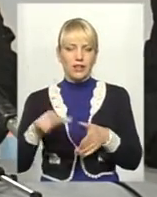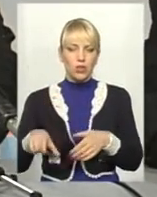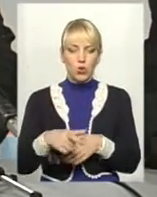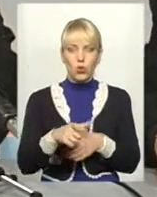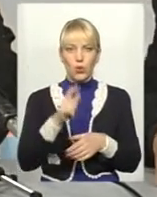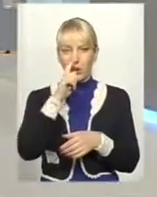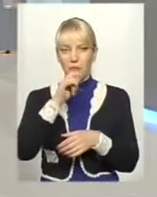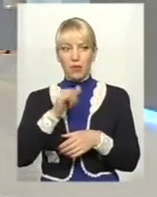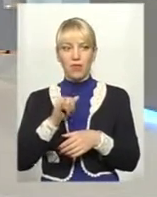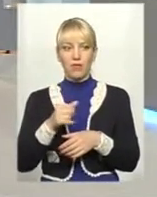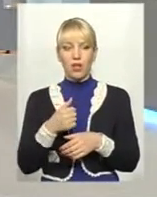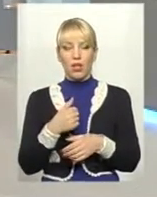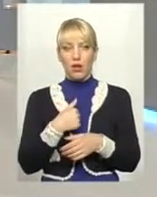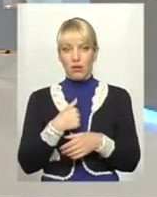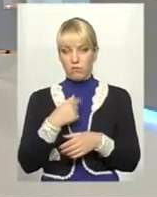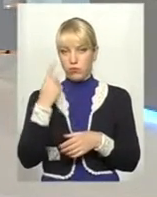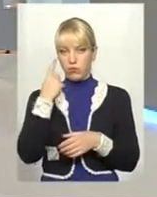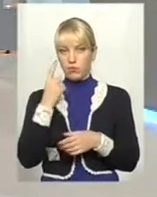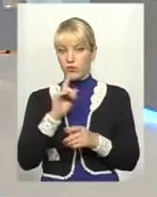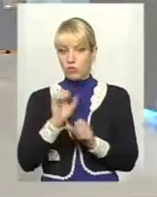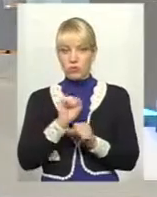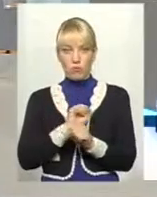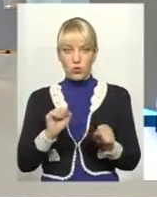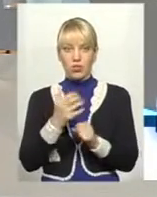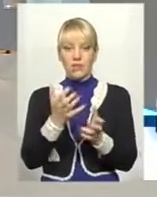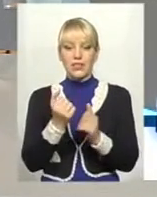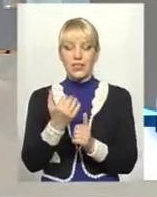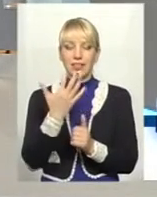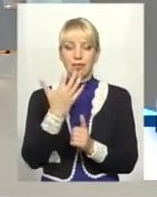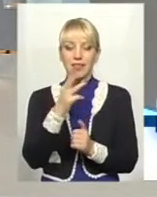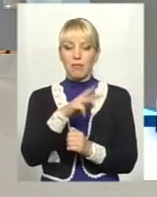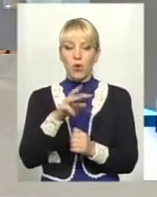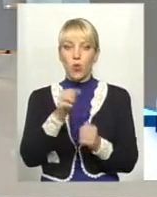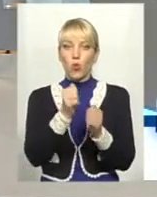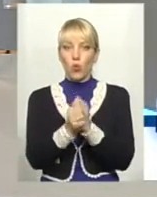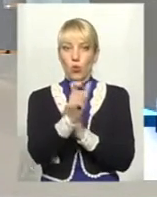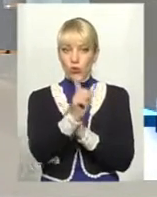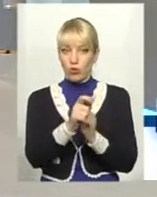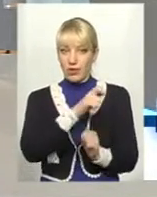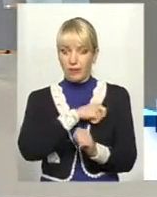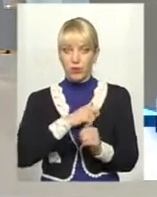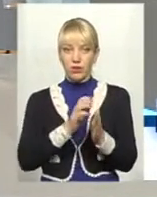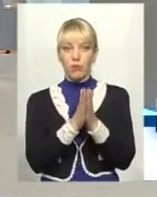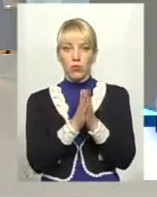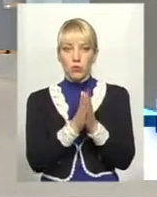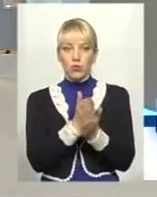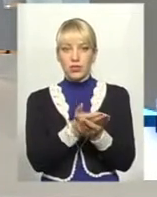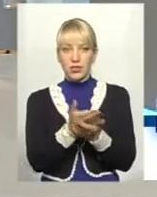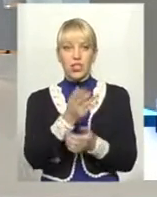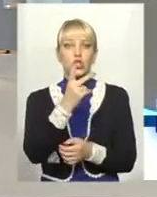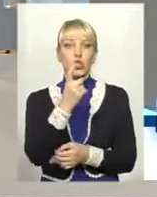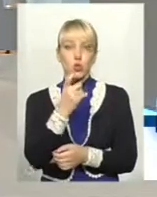так далі. І я подумав, так не вже ми не можемо з цих 5 мільйонів кожного депутата попросити 100 тисяч. От вам і ліфт.